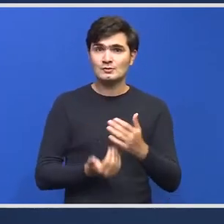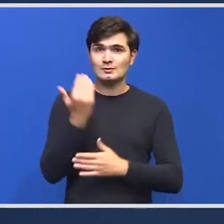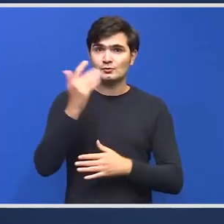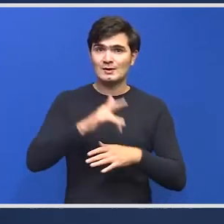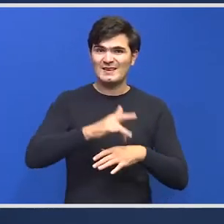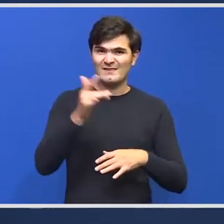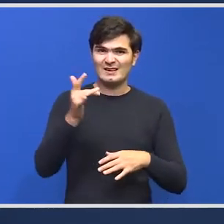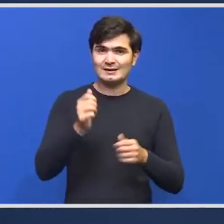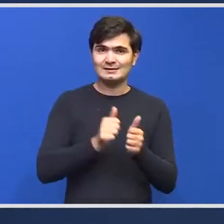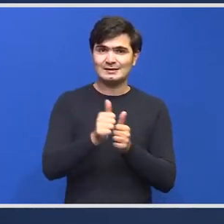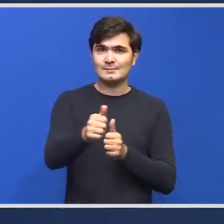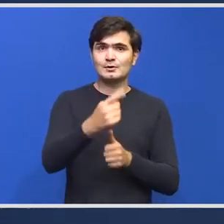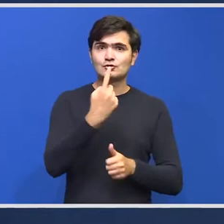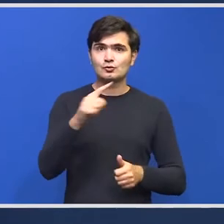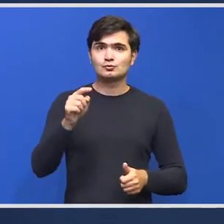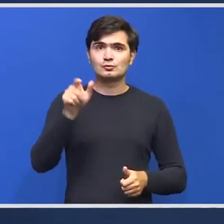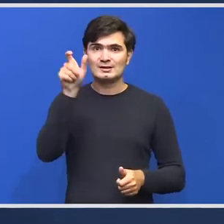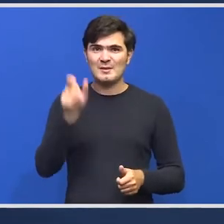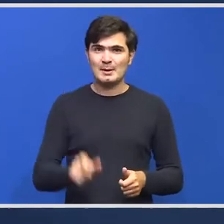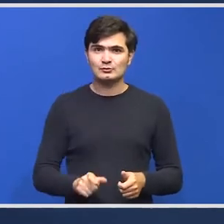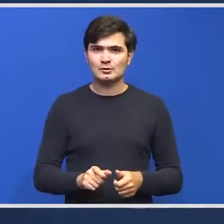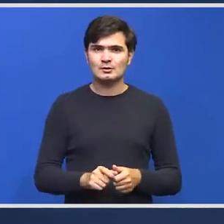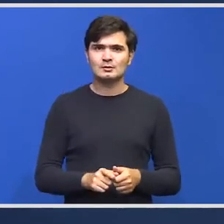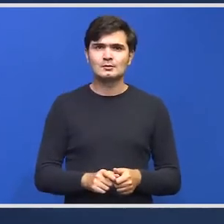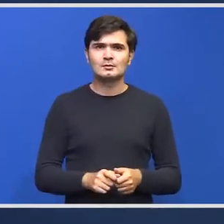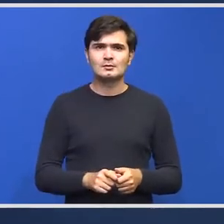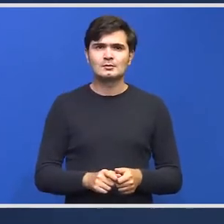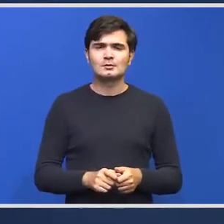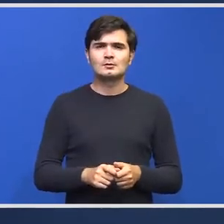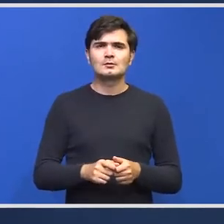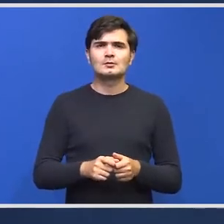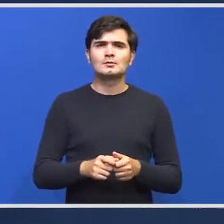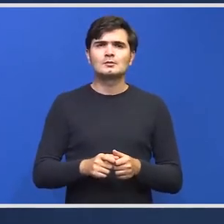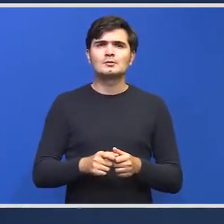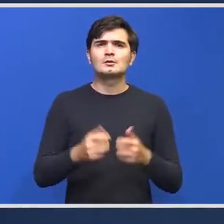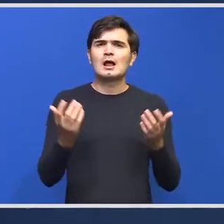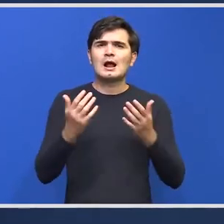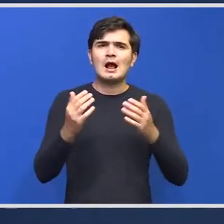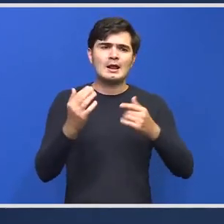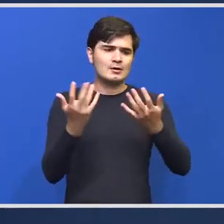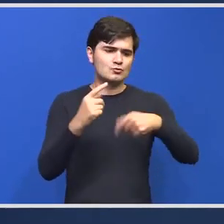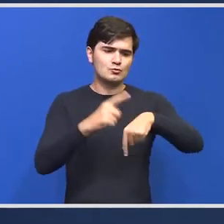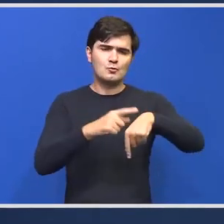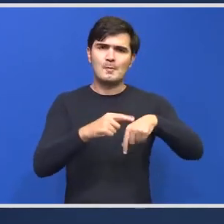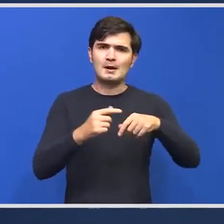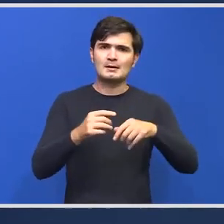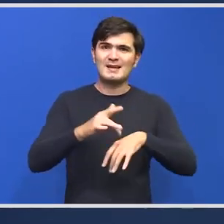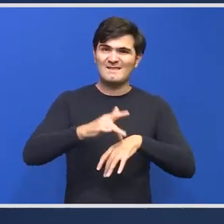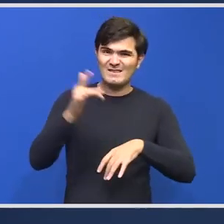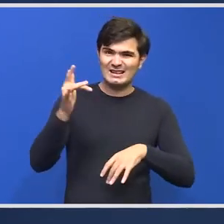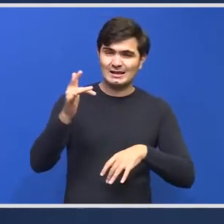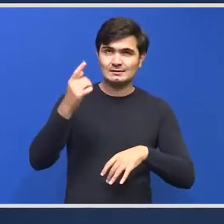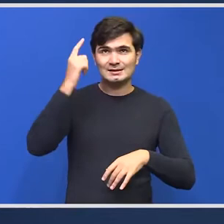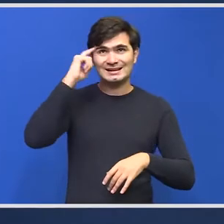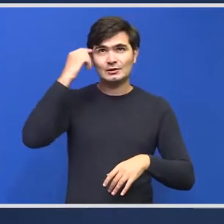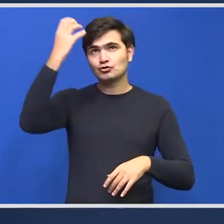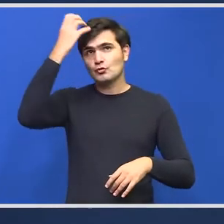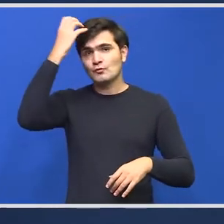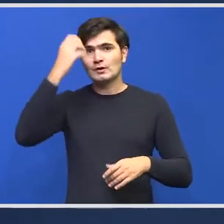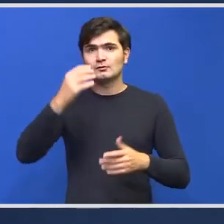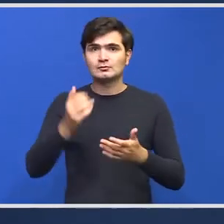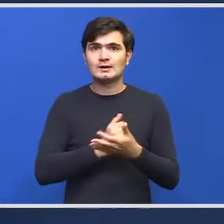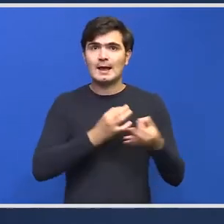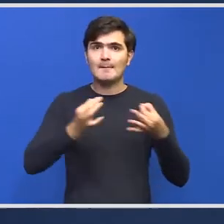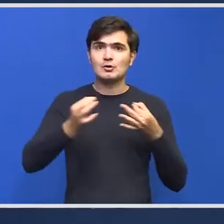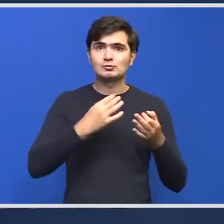infectare a deprășit pragul de 100. De la ce număr guvernul consideră că trebuie să se gândească la măsuri de protecție a populației și dacă